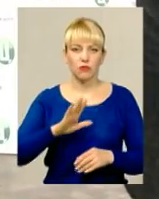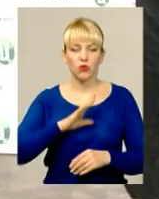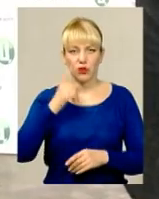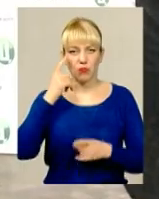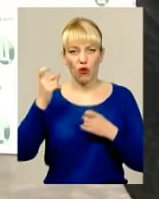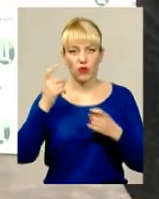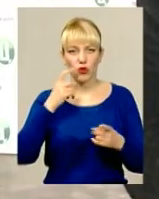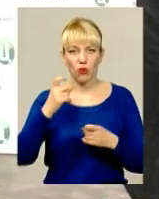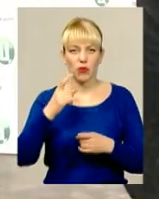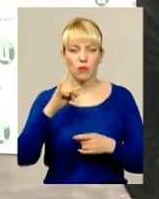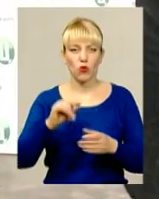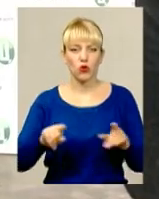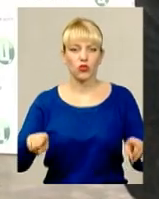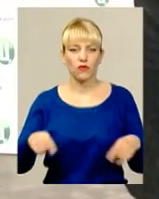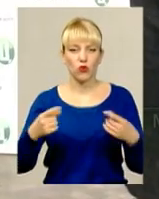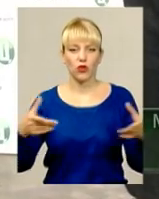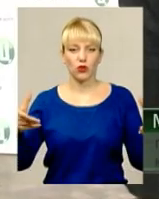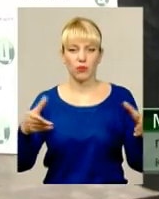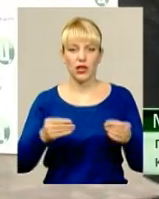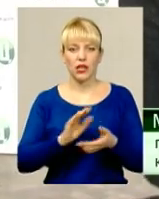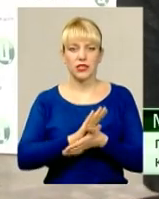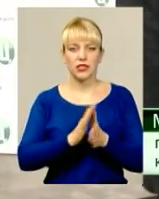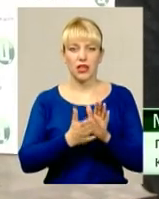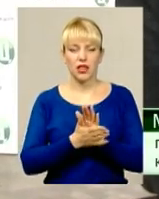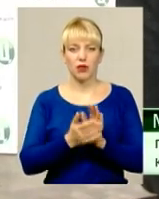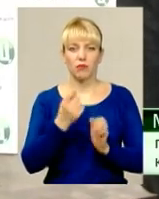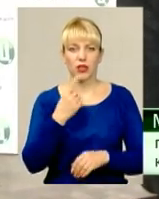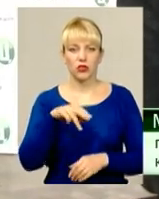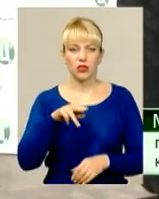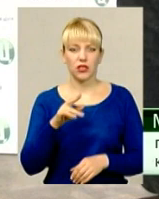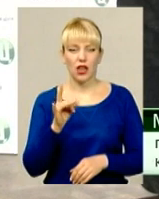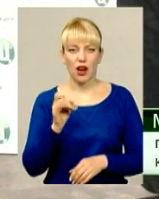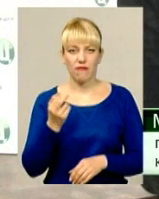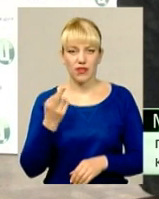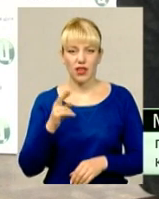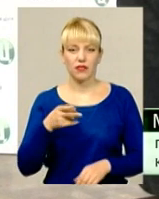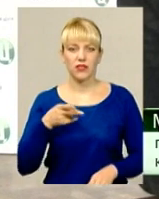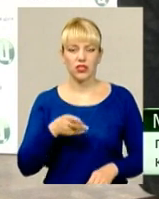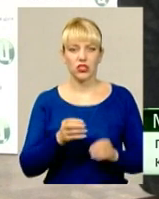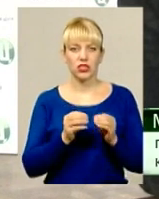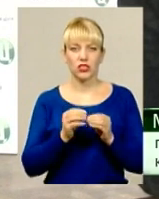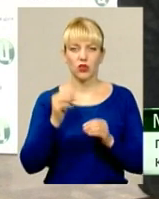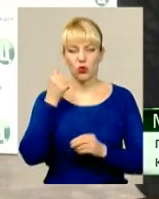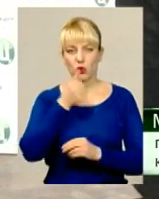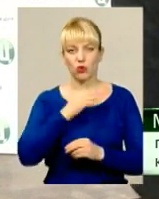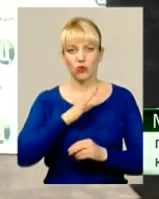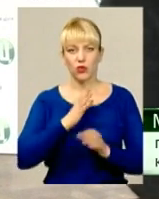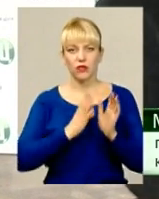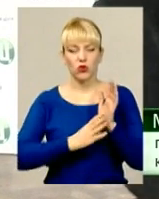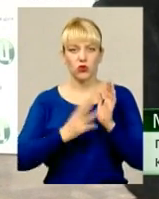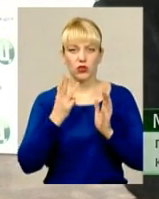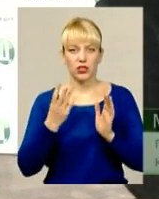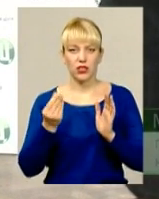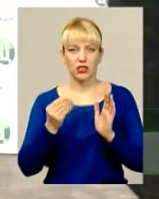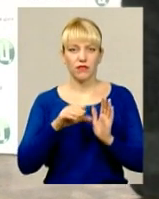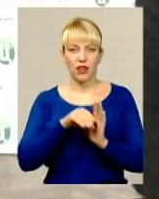інший список інвесторів. Станом на 1 травня 2010 року було 93 інвестори. І